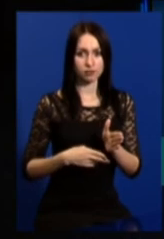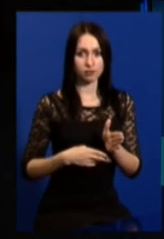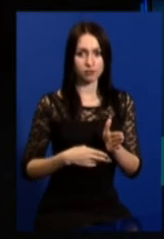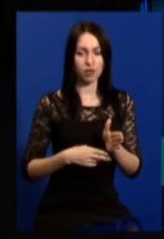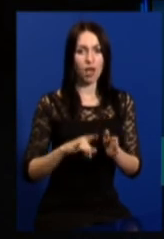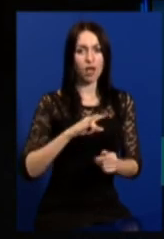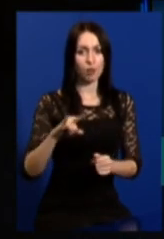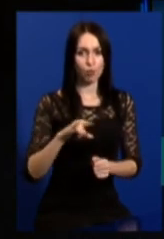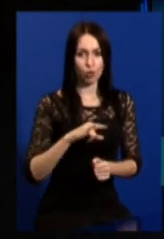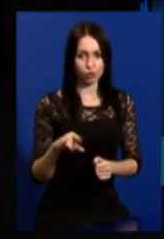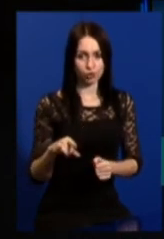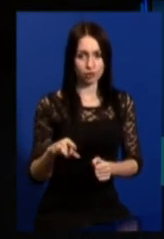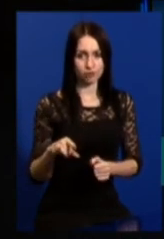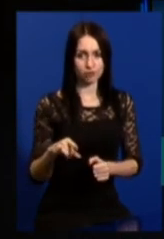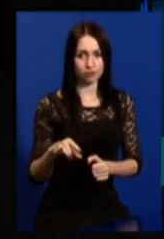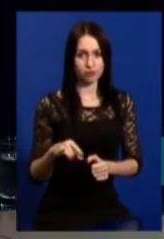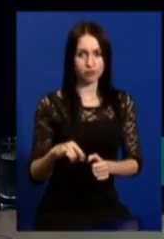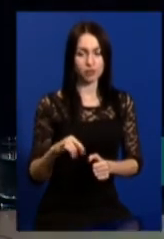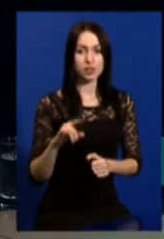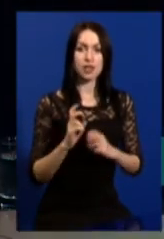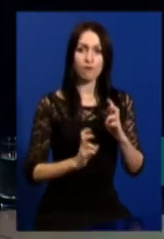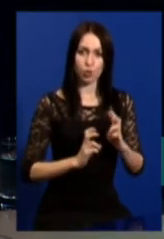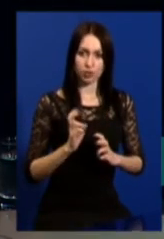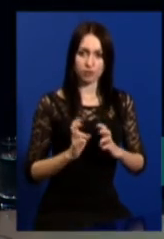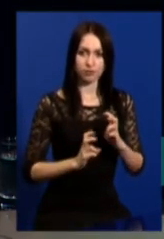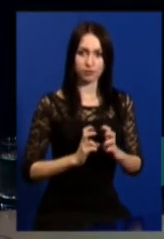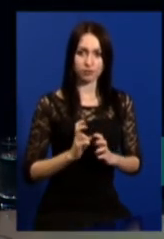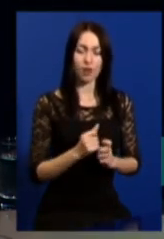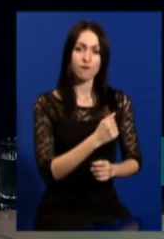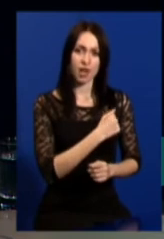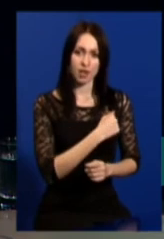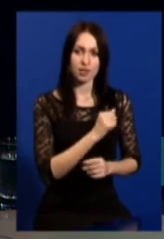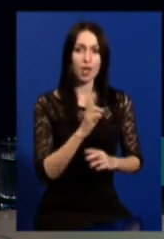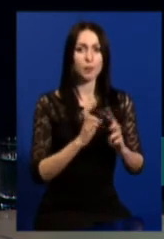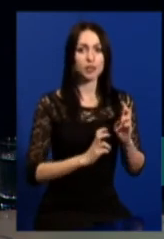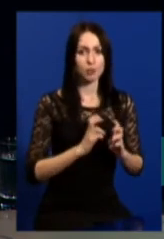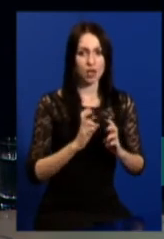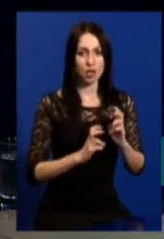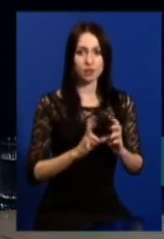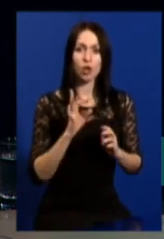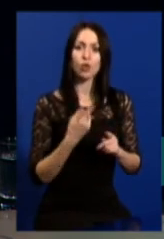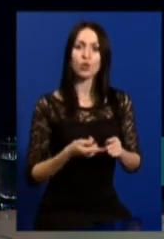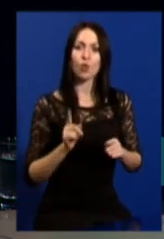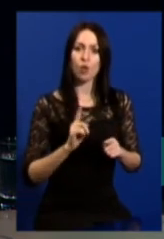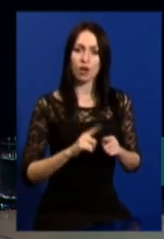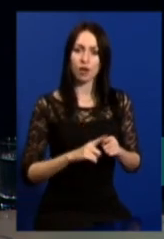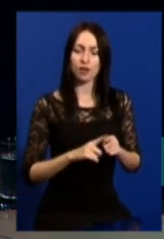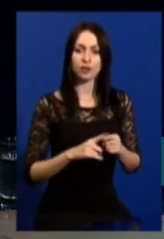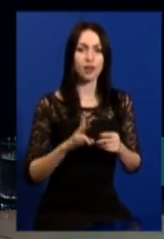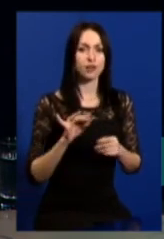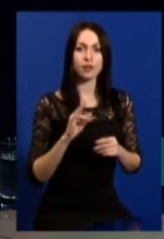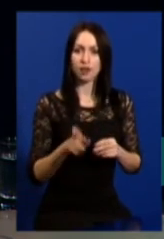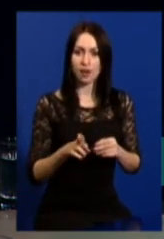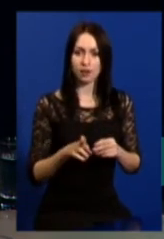аеропорти, заводи, військові підприємства. Але це жодним